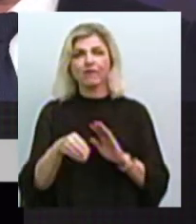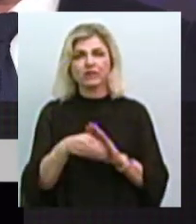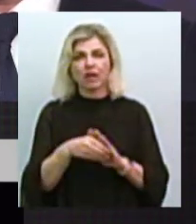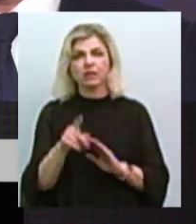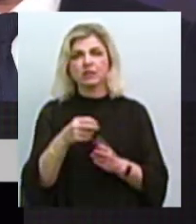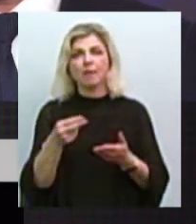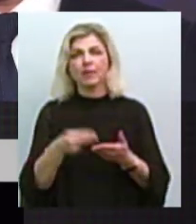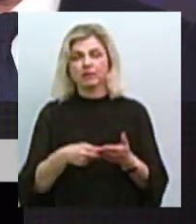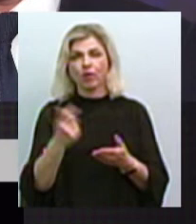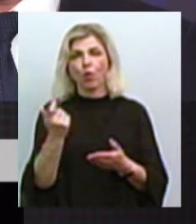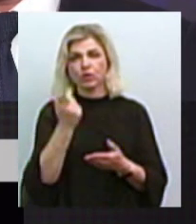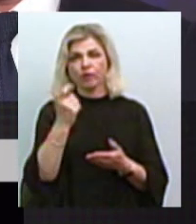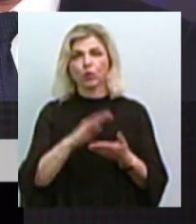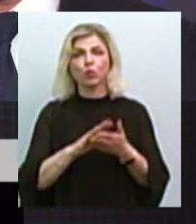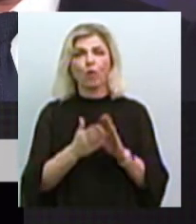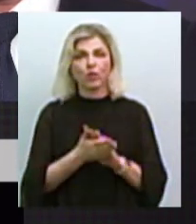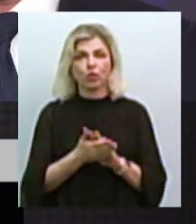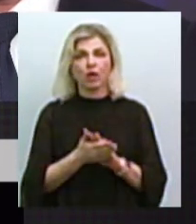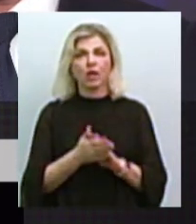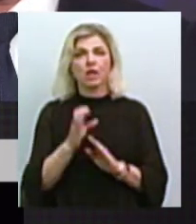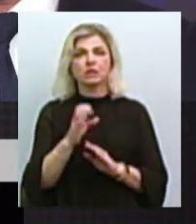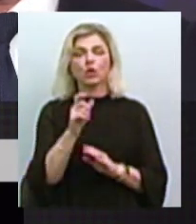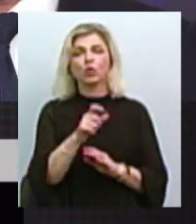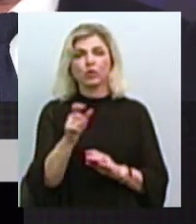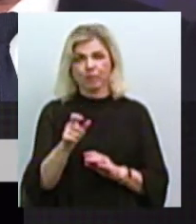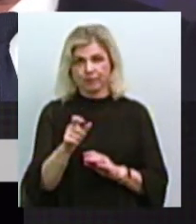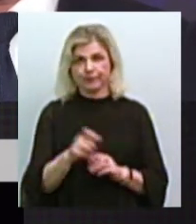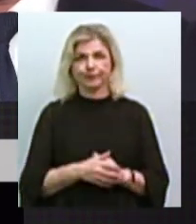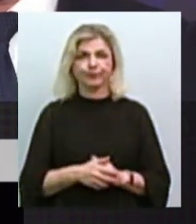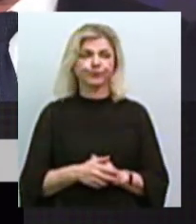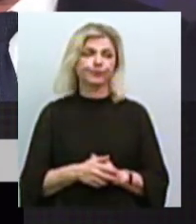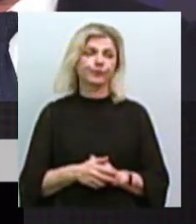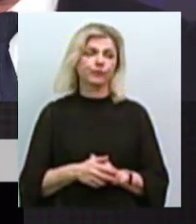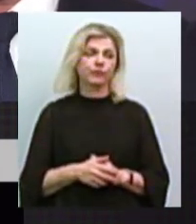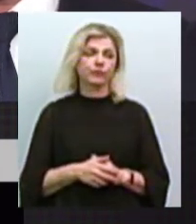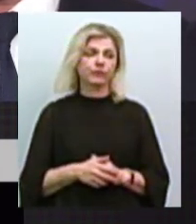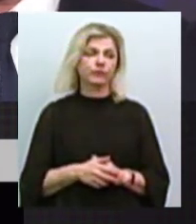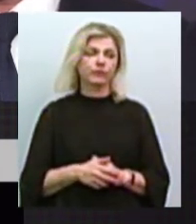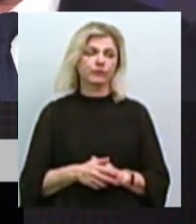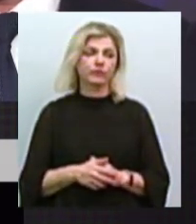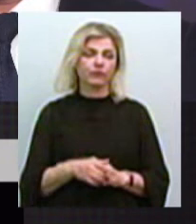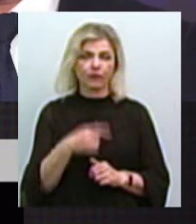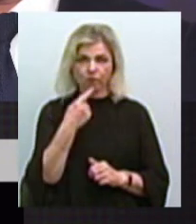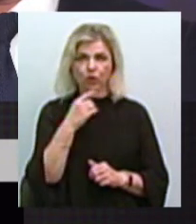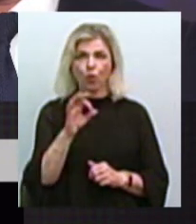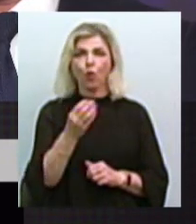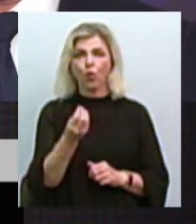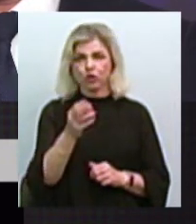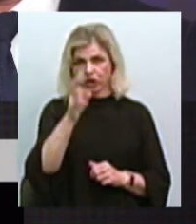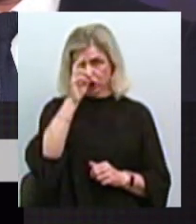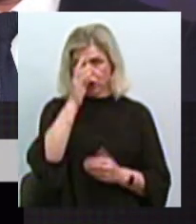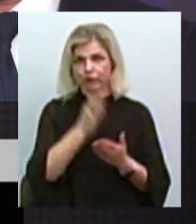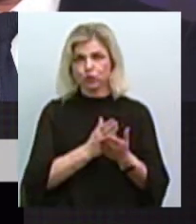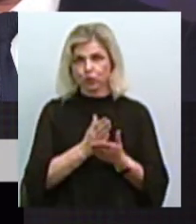підписання господарського договору з об'єктом господарювання. Тобто йдеться про кошти Державної служби